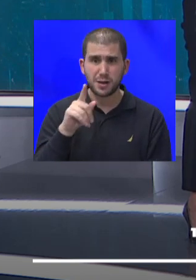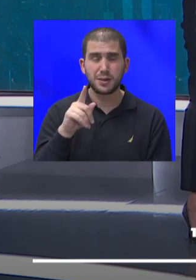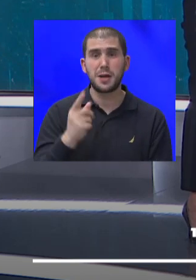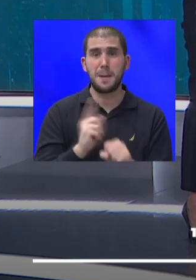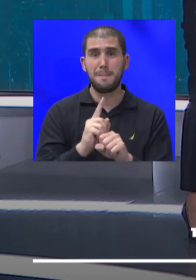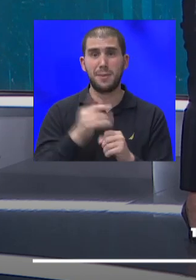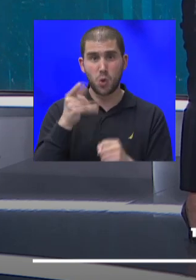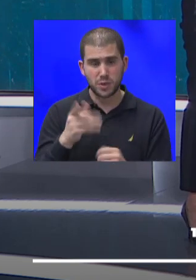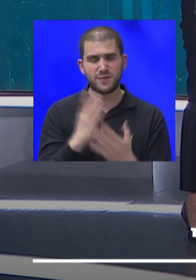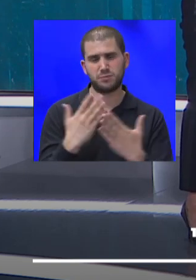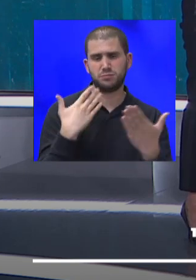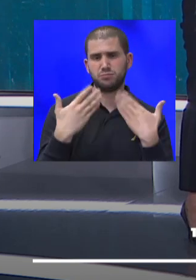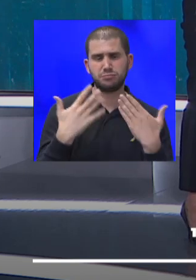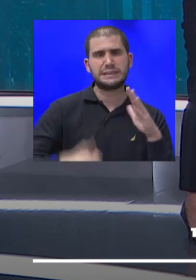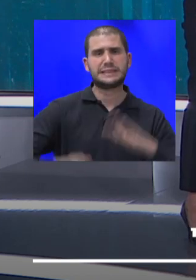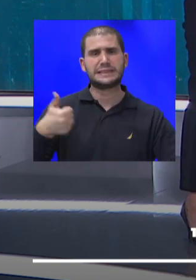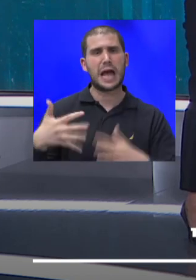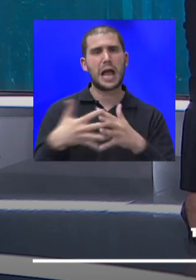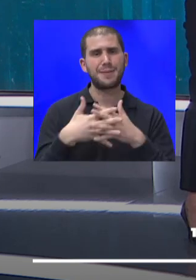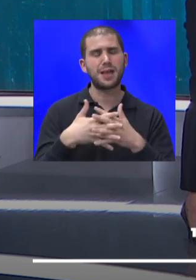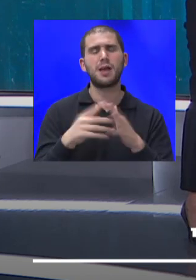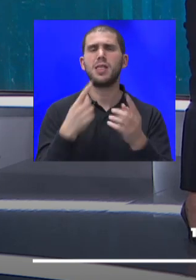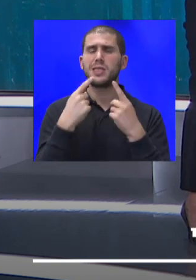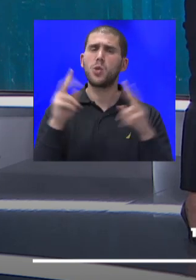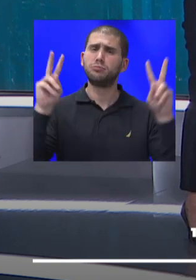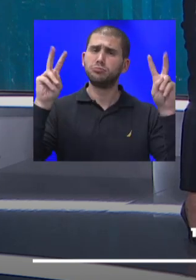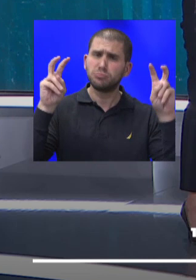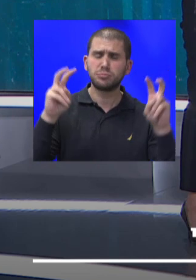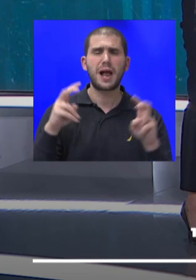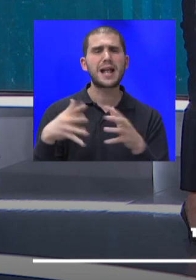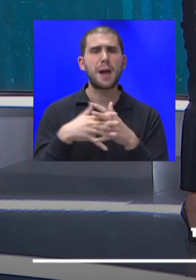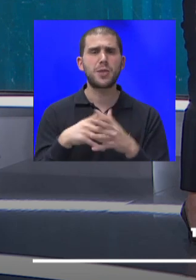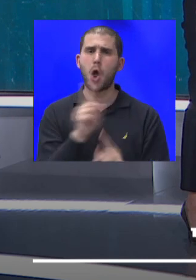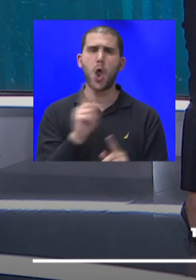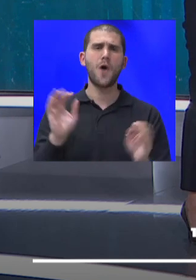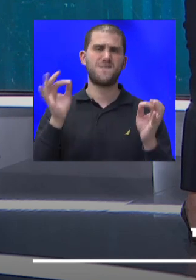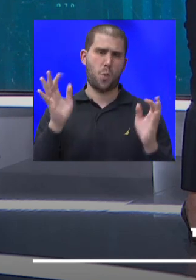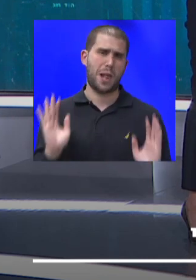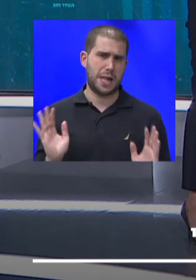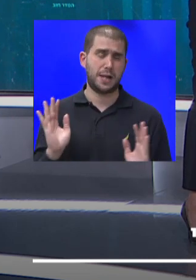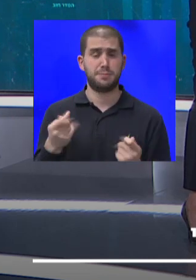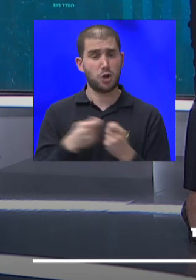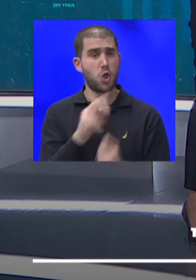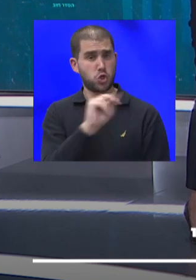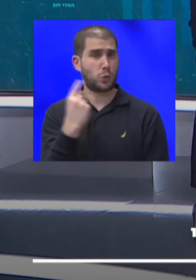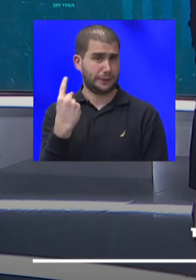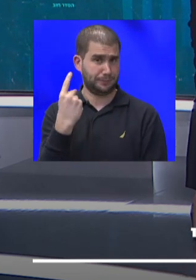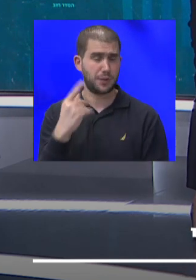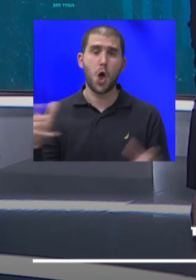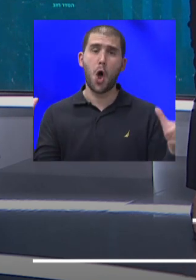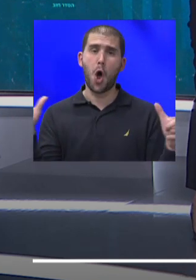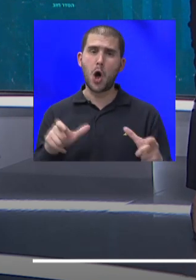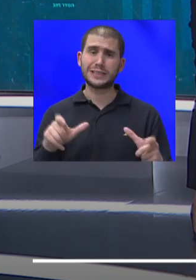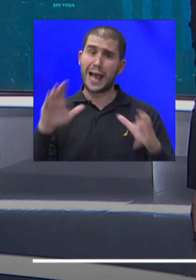שרי הקבינט לדיון שאפשר להגדיר אותו דיון קבינט לא פורמלי, שעוסק בסוגיה הזאת, עוצר לילי, איך עושים אותו,